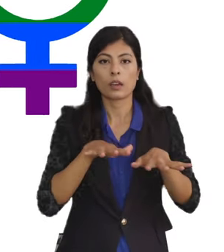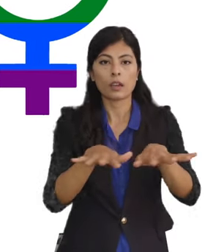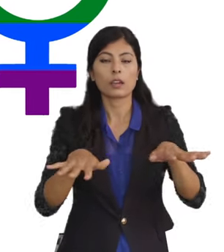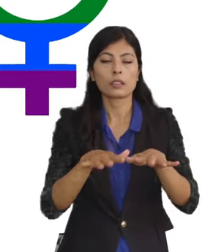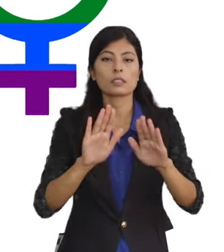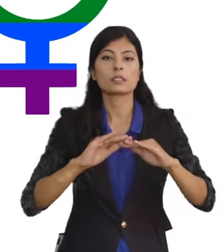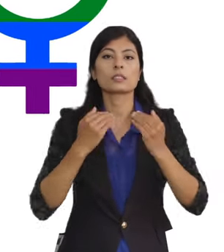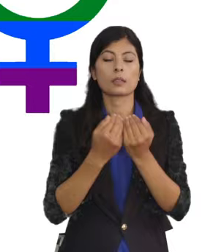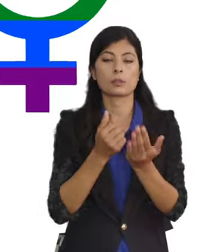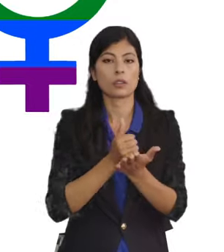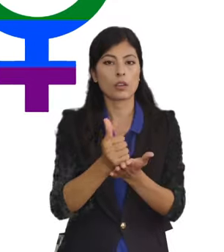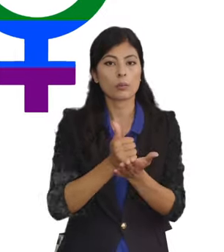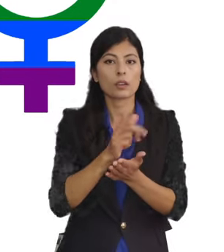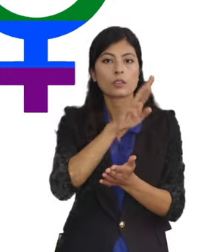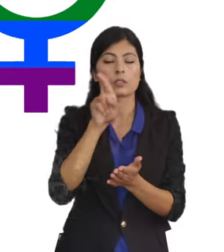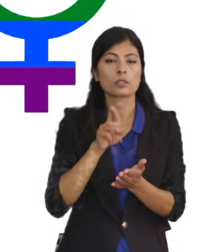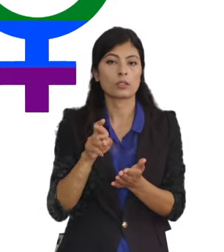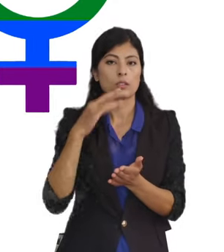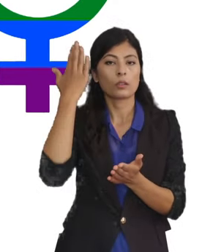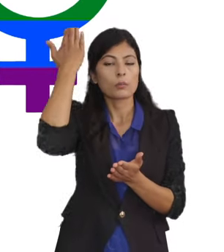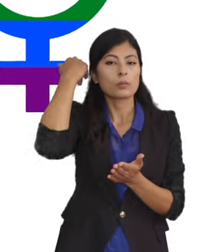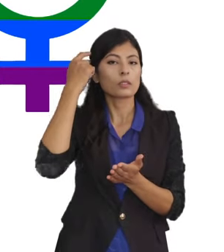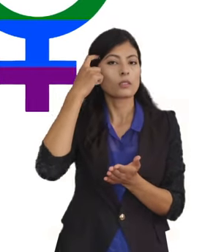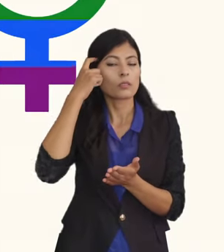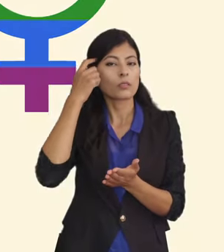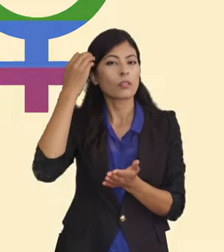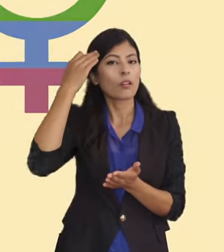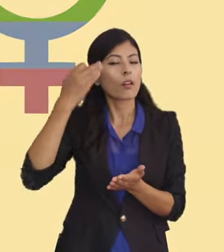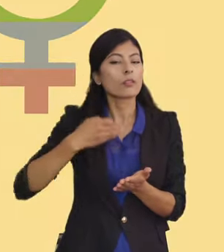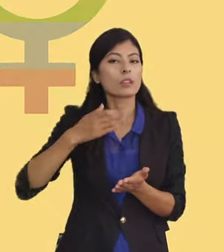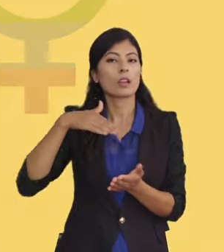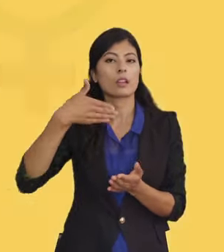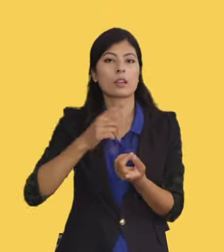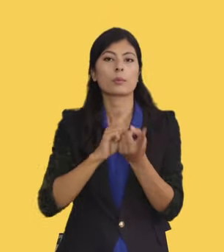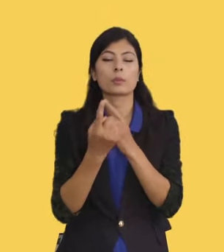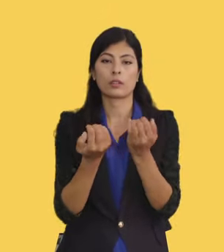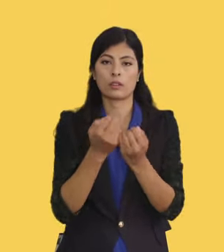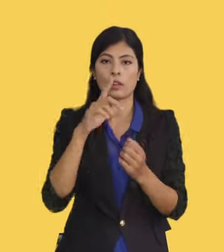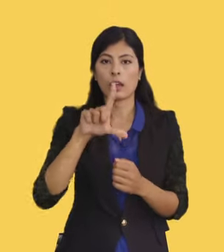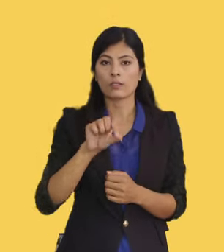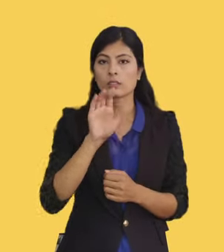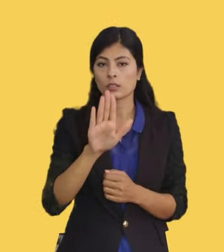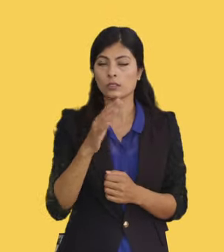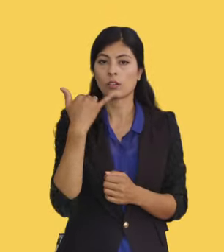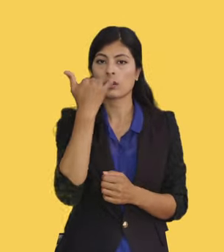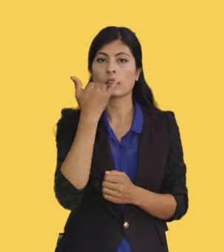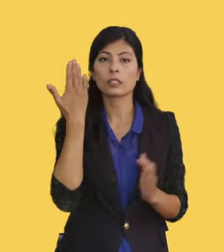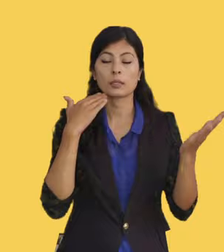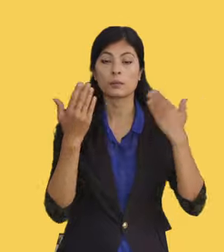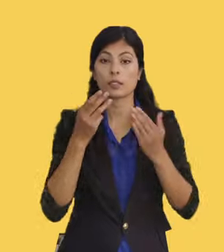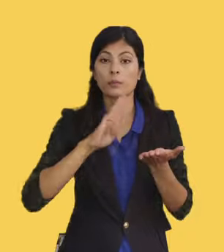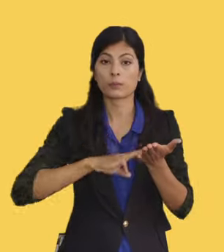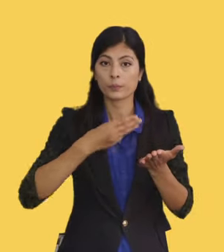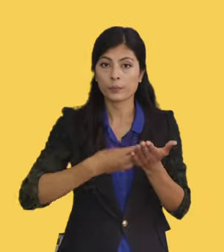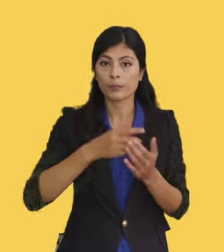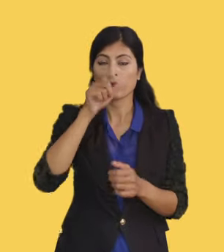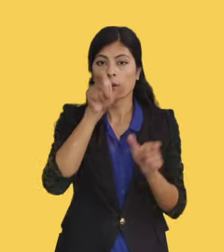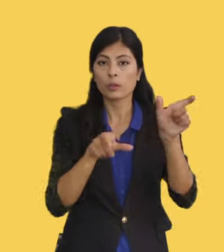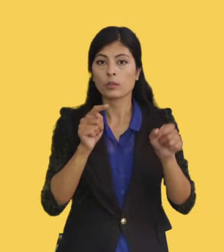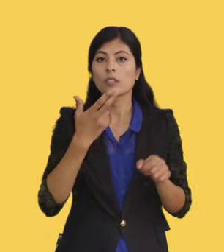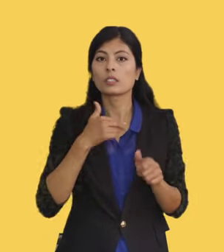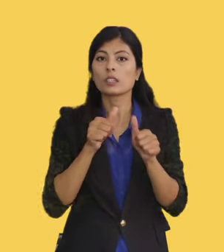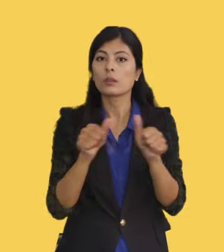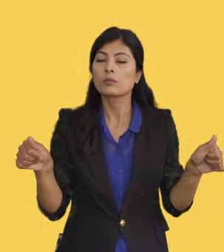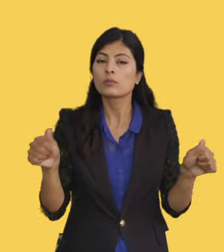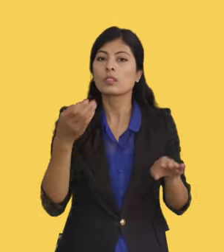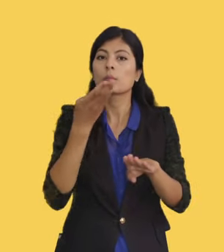सामाजिक अभ्यास र पित्री सत्ता को अवधारान लाई परिबर्तन गण आवसेक छ लैंगिक हिंसा भन्नाले वेक्तिको इच्छा